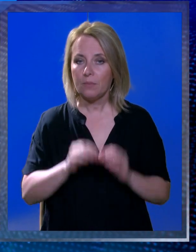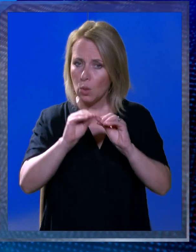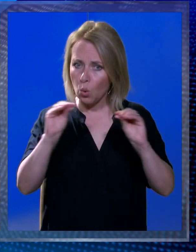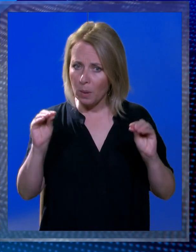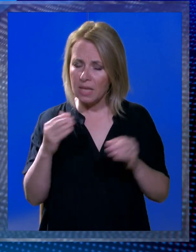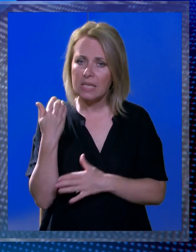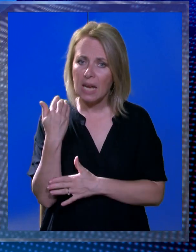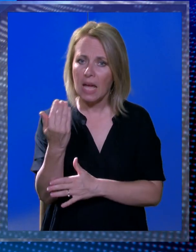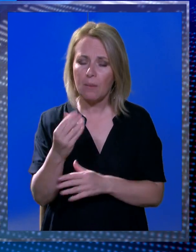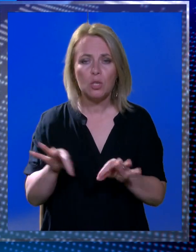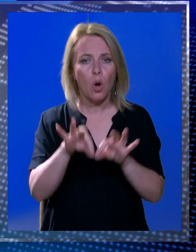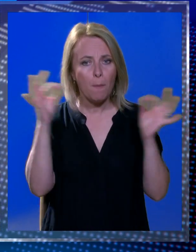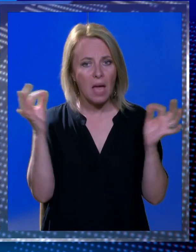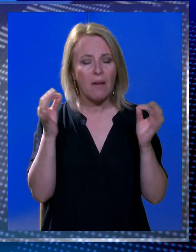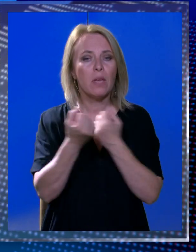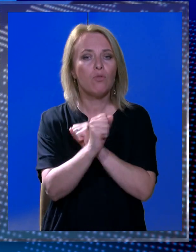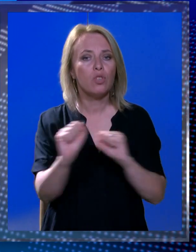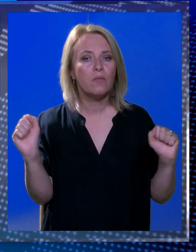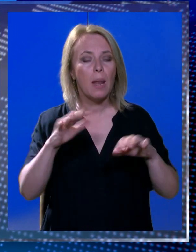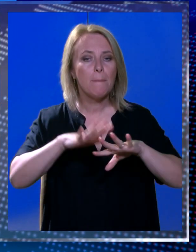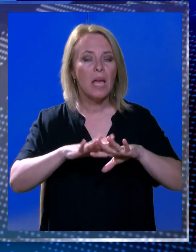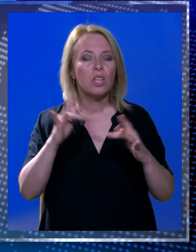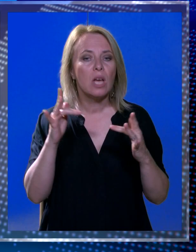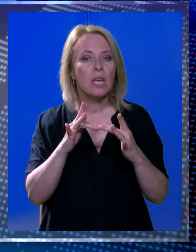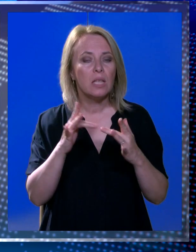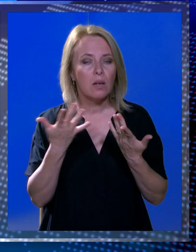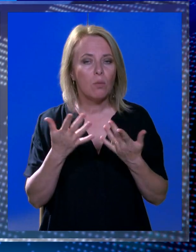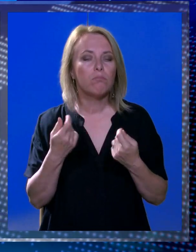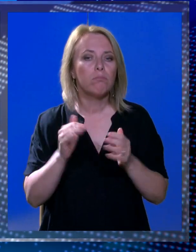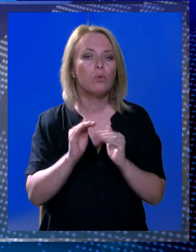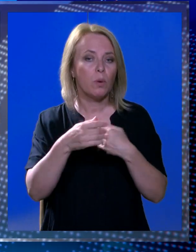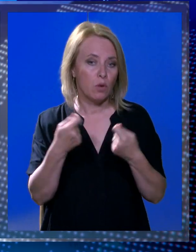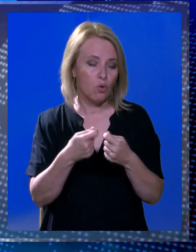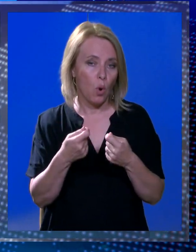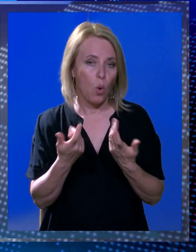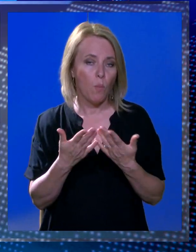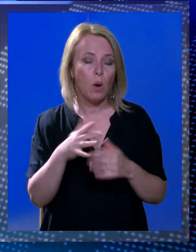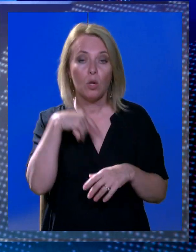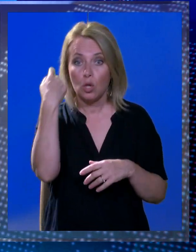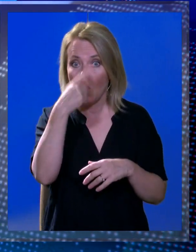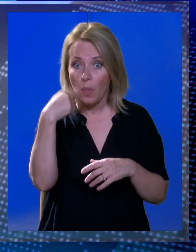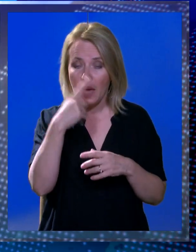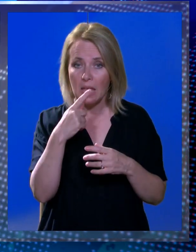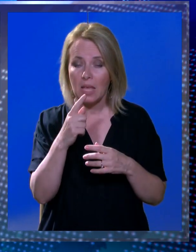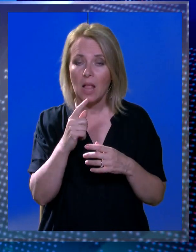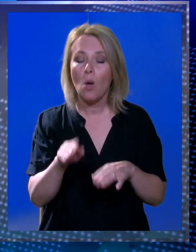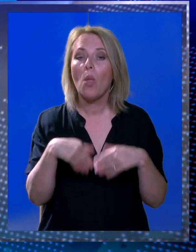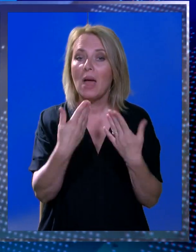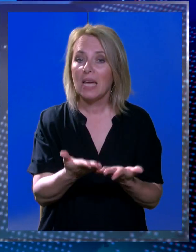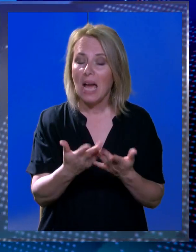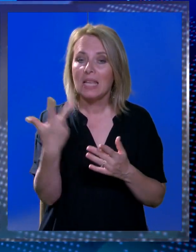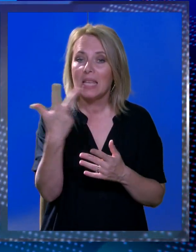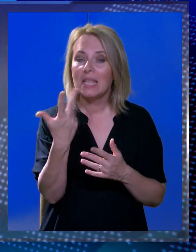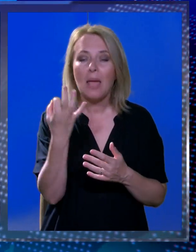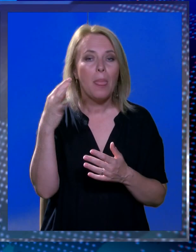Upute za regatu bit će objavljene tijekom četvrtka na mrežnoj stranici Dubrovačkog kluba koji će u nedjelju nagraditi